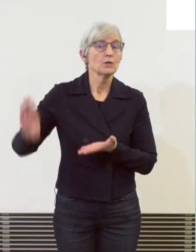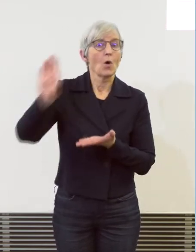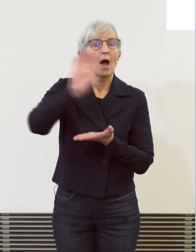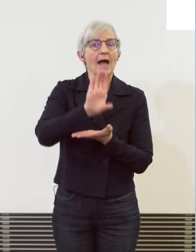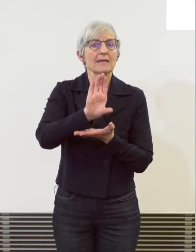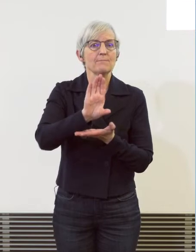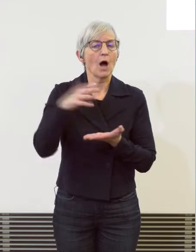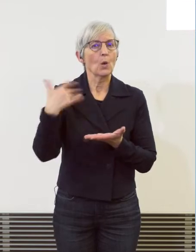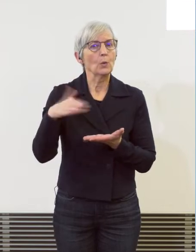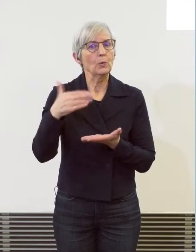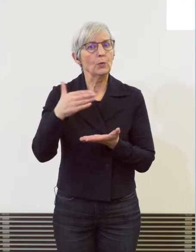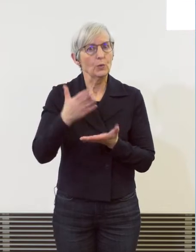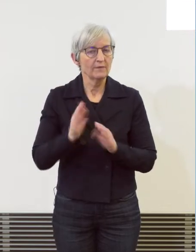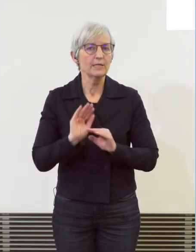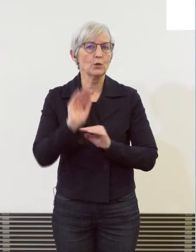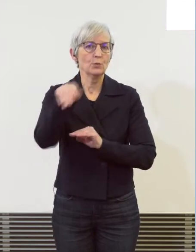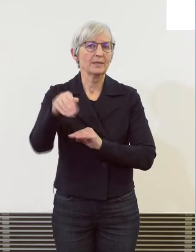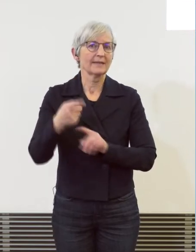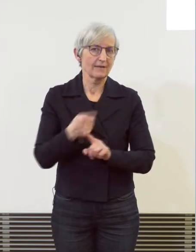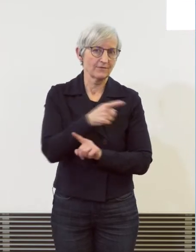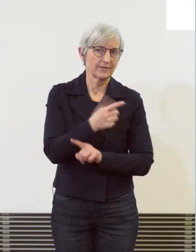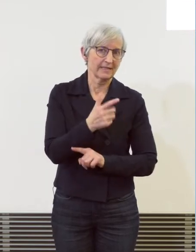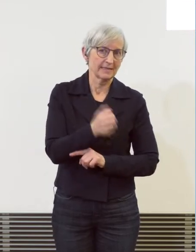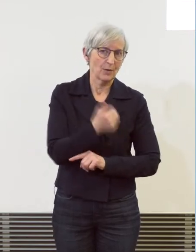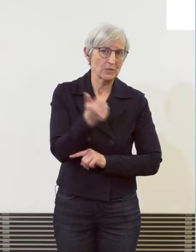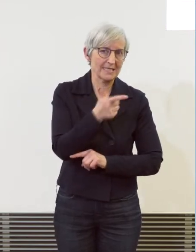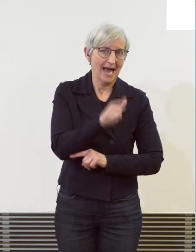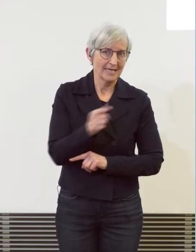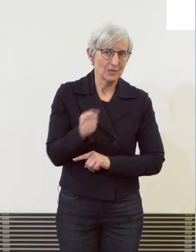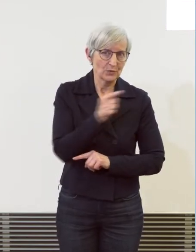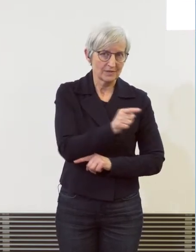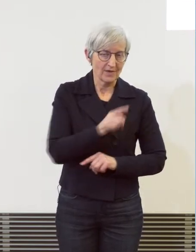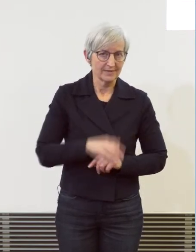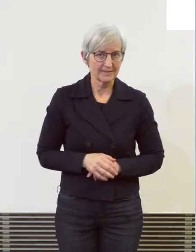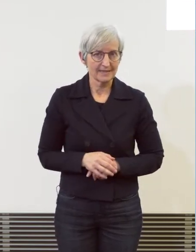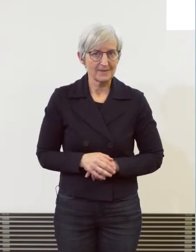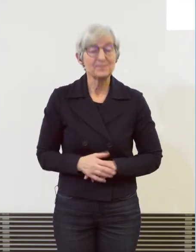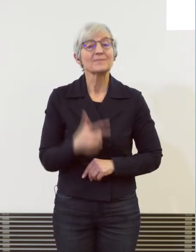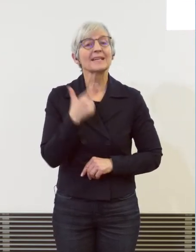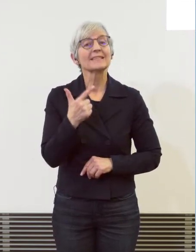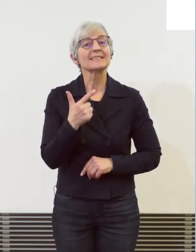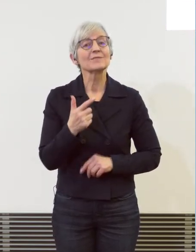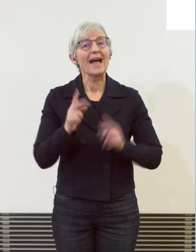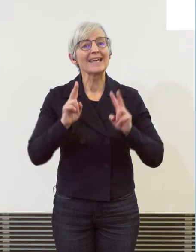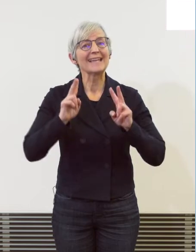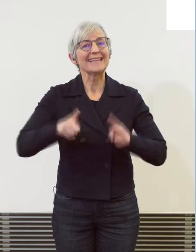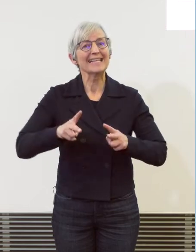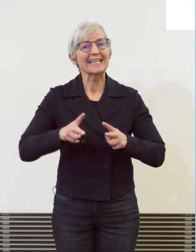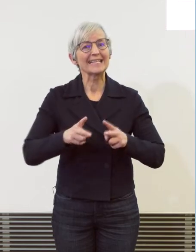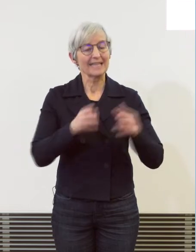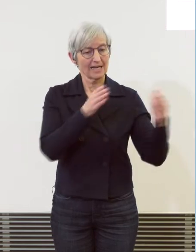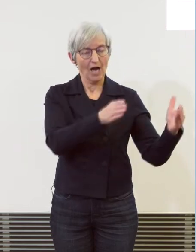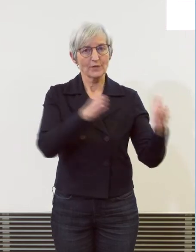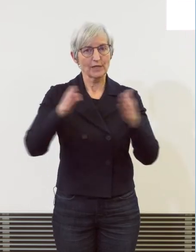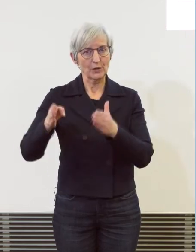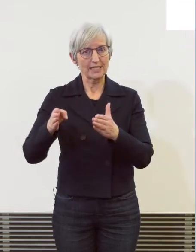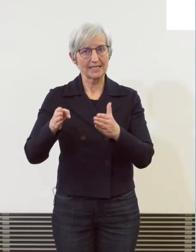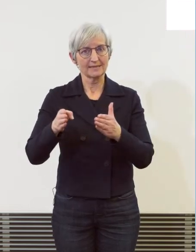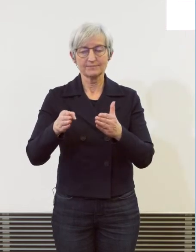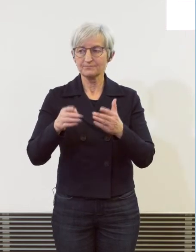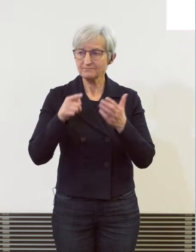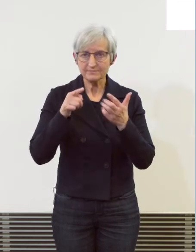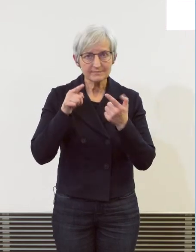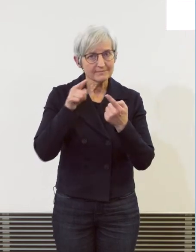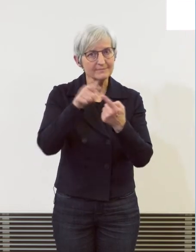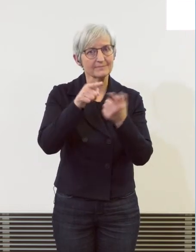die Gegenüberstellung von zwei Deliktskategorien soll Ihnen die gegenläufige Entwicklung von